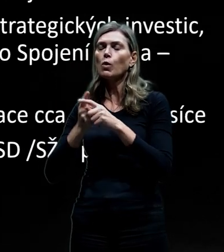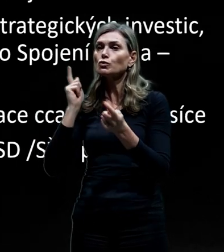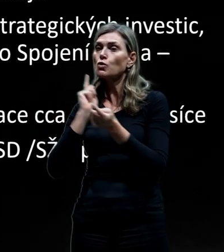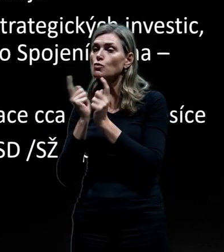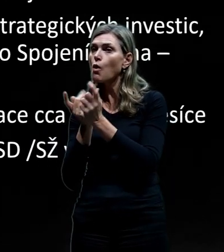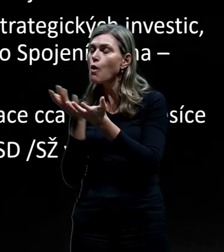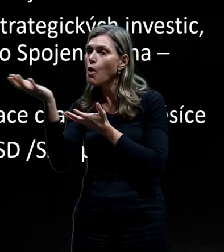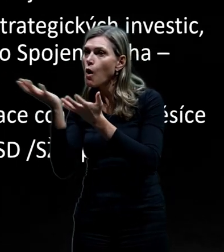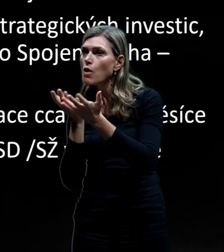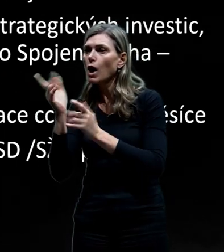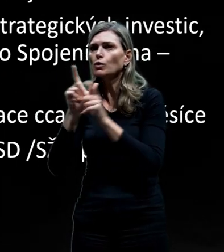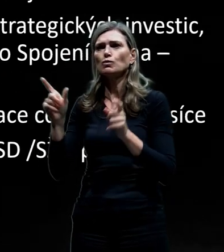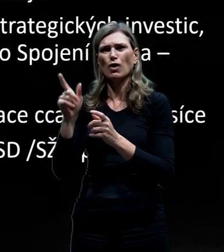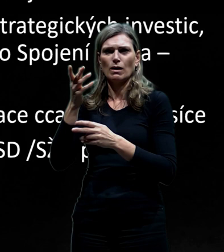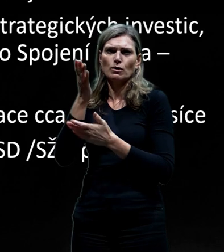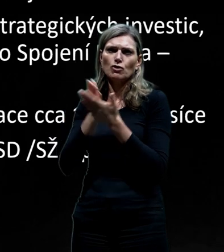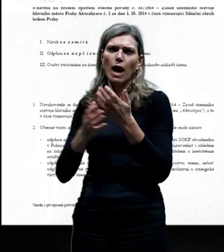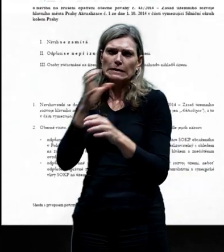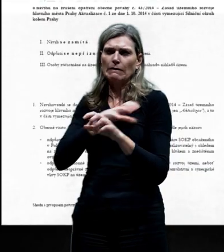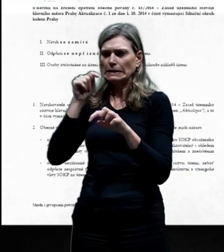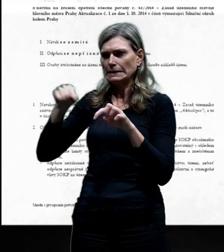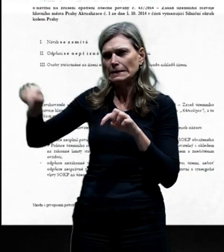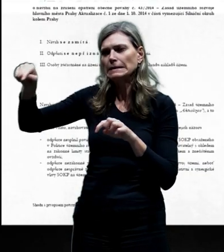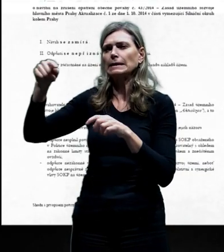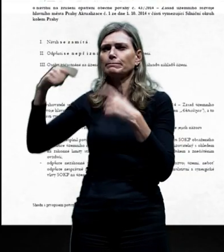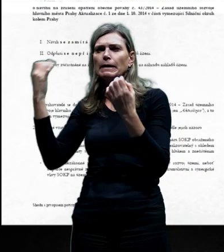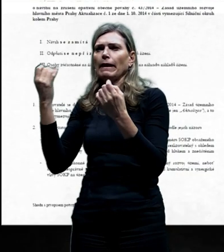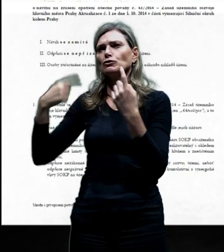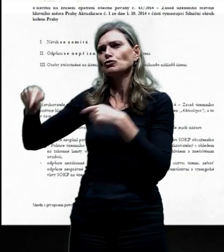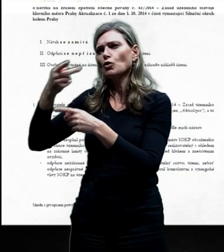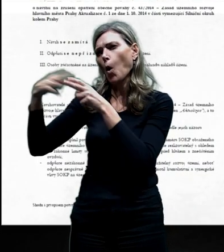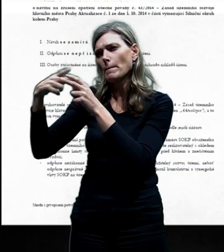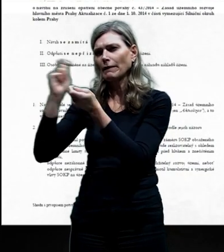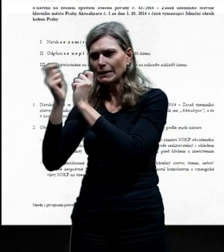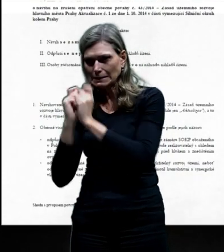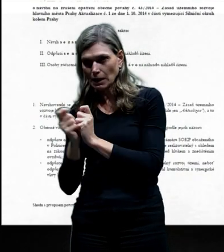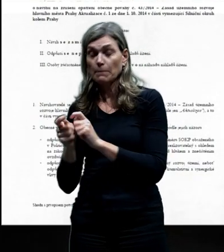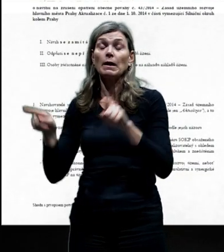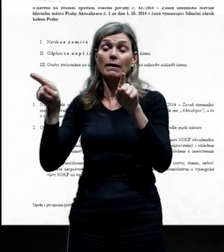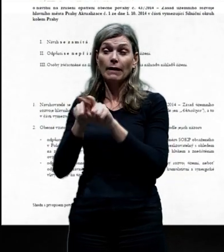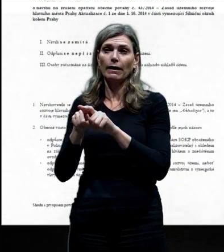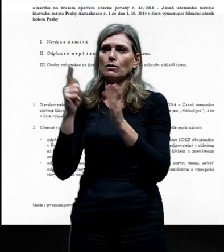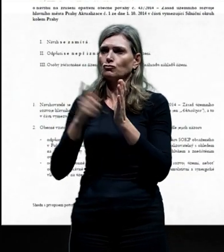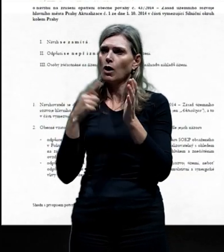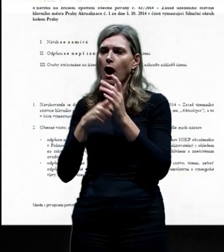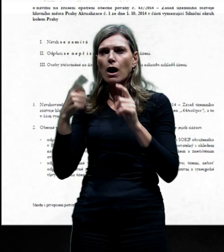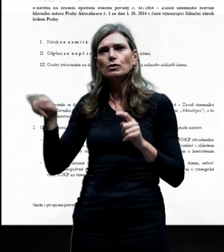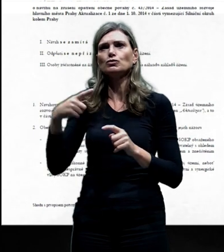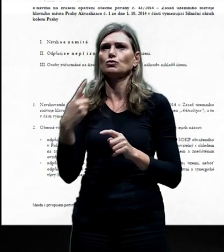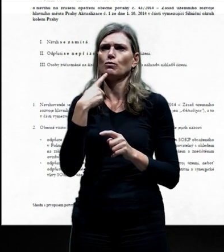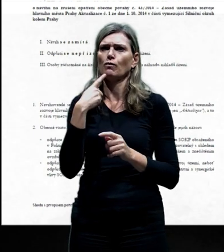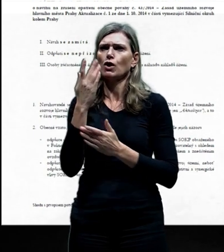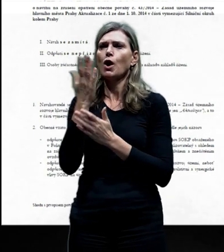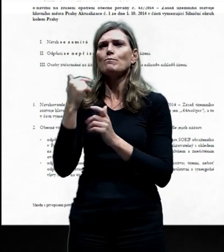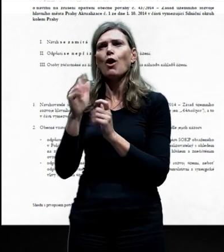například některé části ještě upravit. Často se taky hovoří o tom, že část